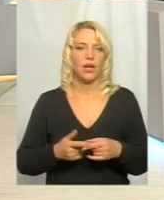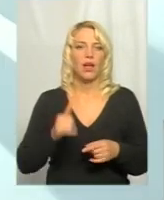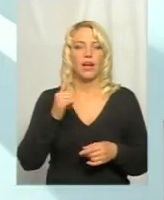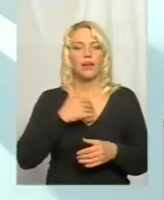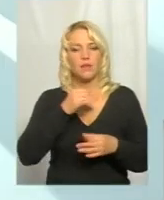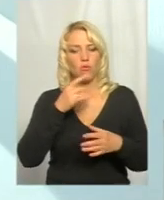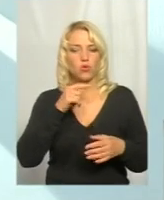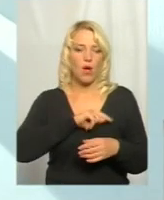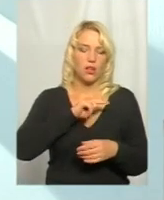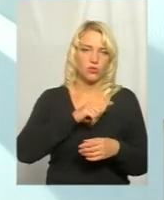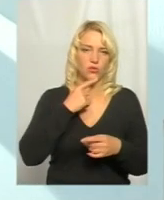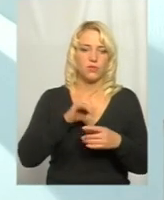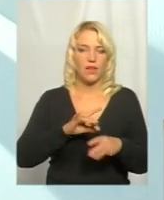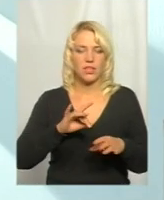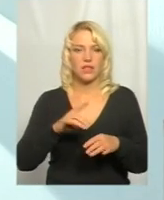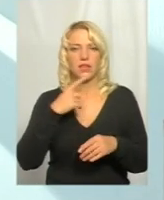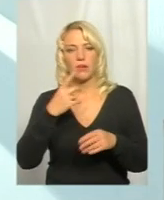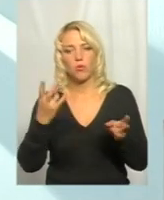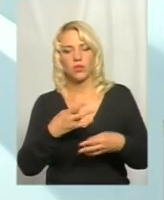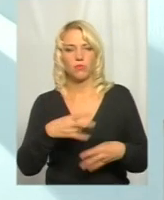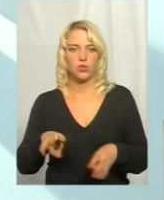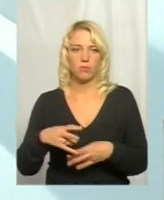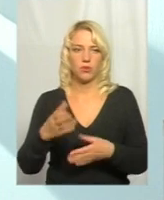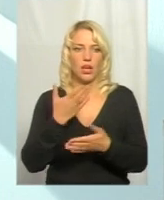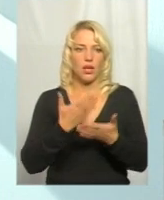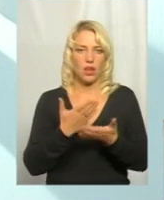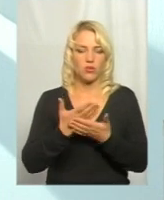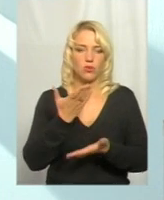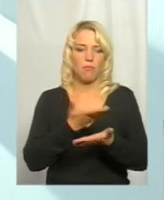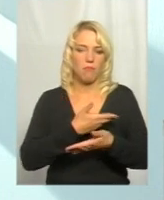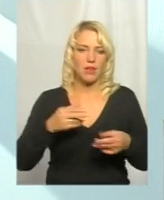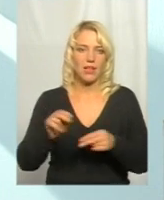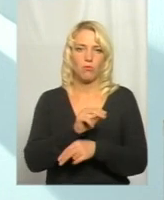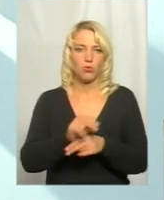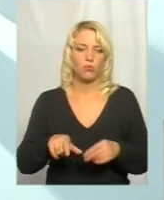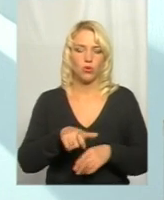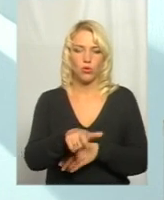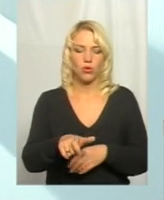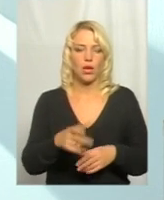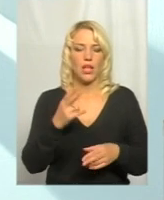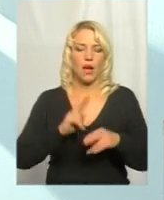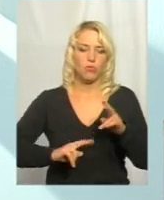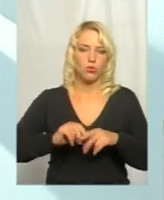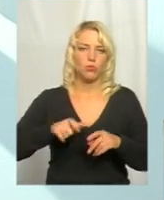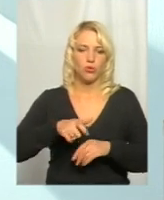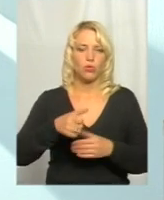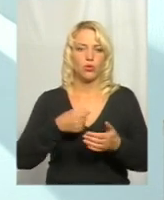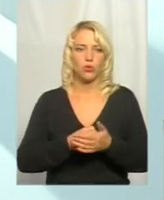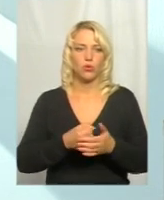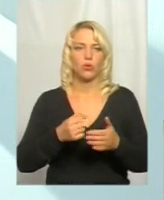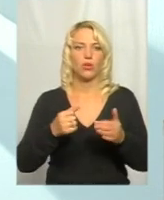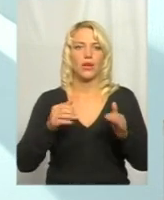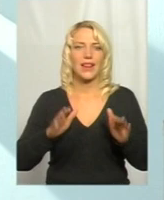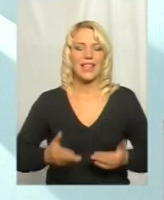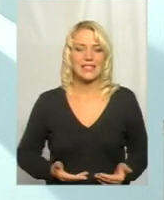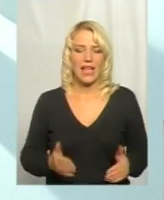казати, що потрібно ремонтувати, бо навіть якщо ми ремонтуємо дорогу до населеного пункту, в якому проживає 200 чоловік, вони ж